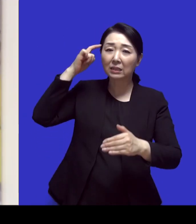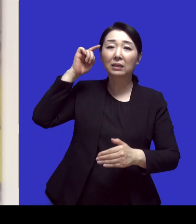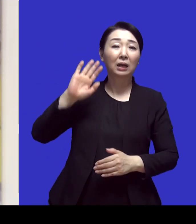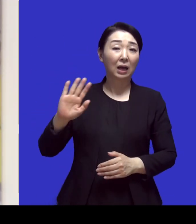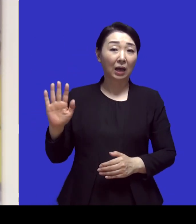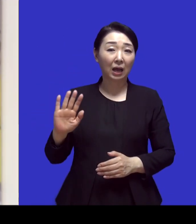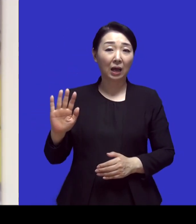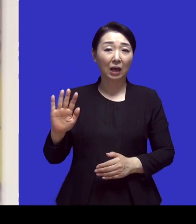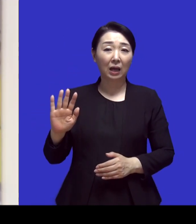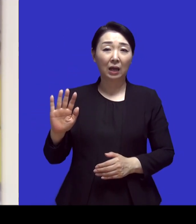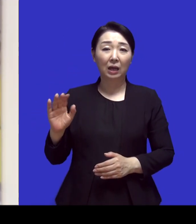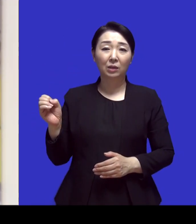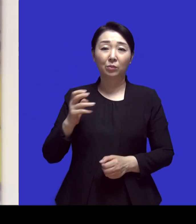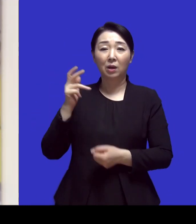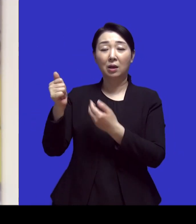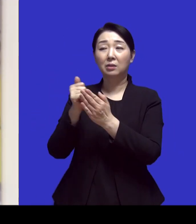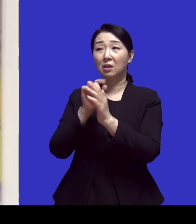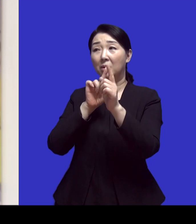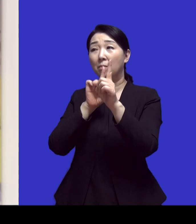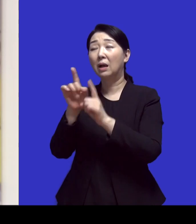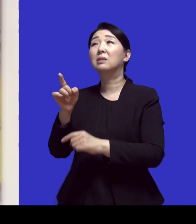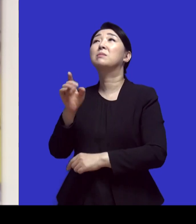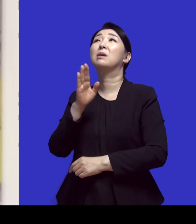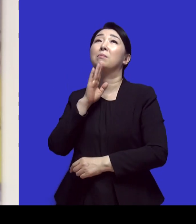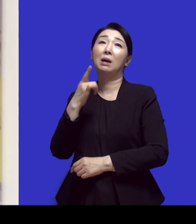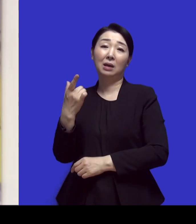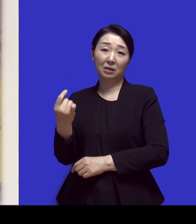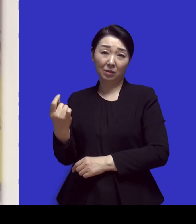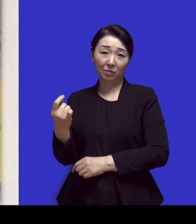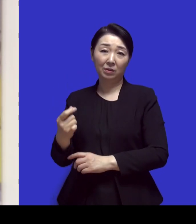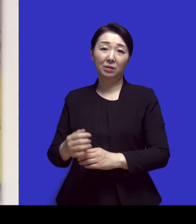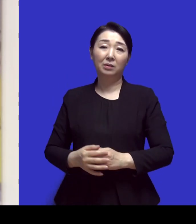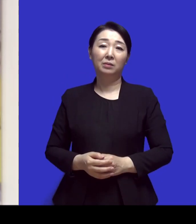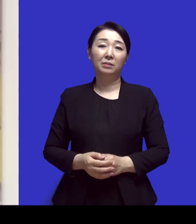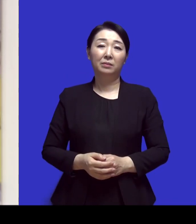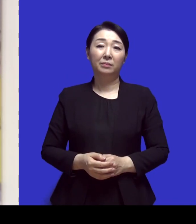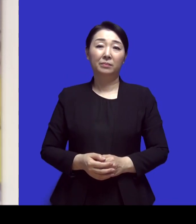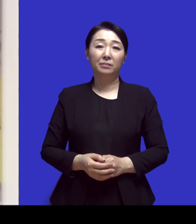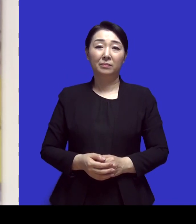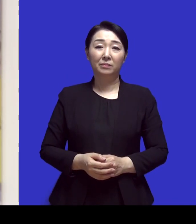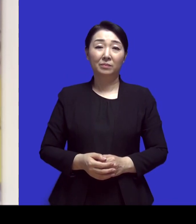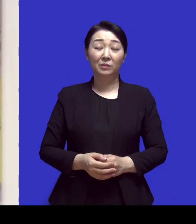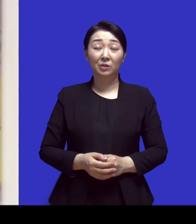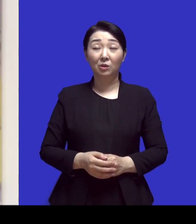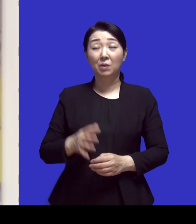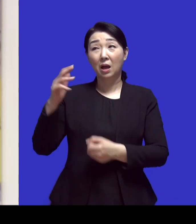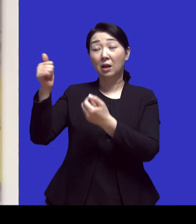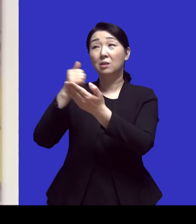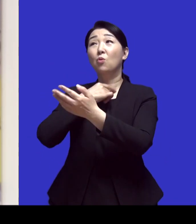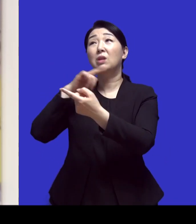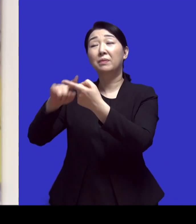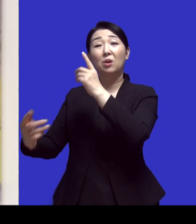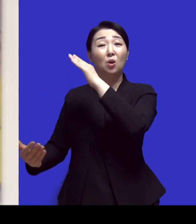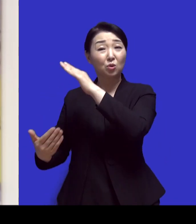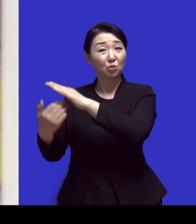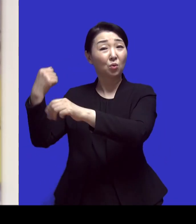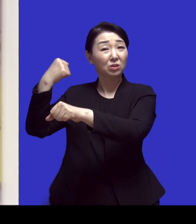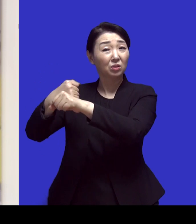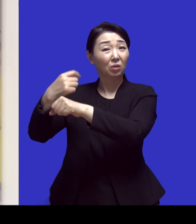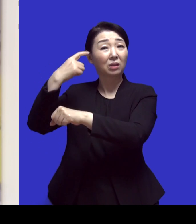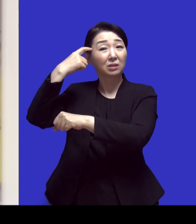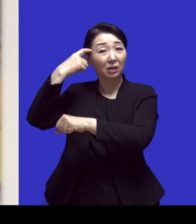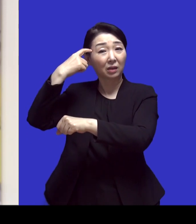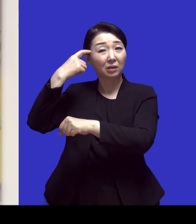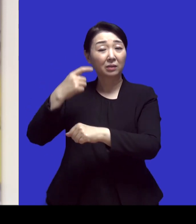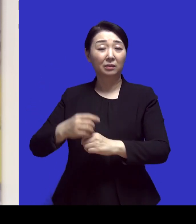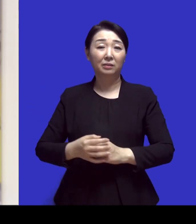아니니까 하나님 말씀이 맞겠구나 그러면 그대로 이루어지겠구나 이렇게 생각했죠 그래서